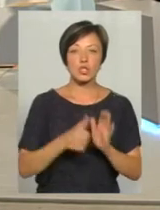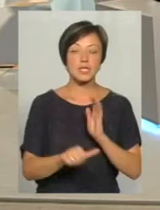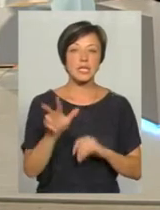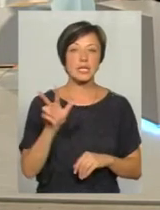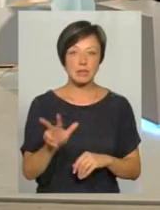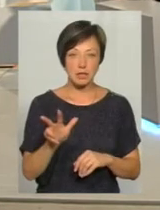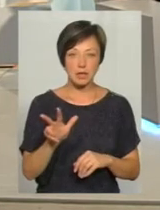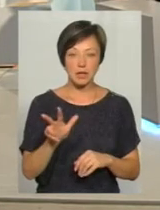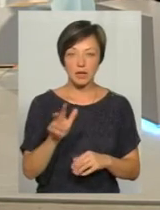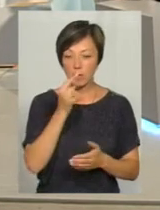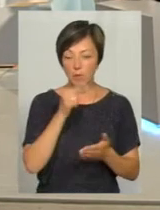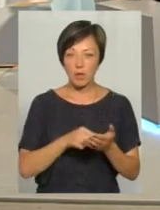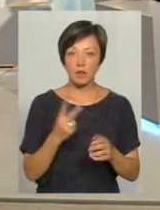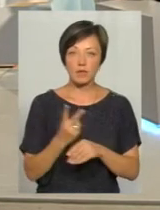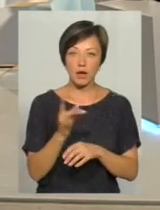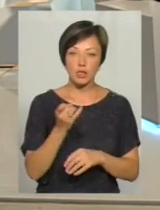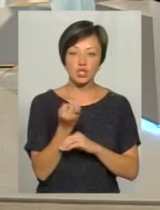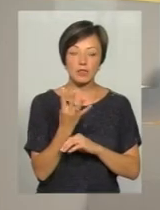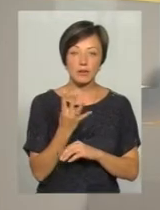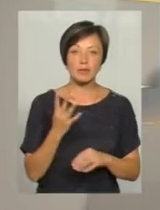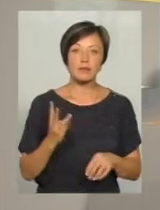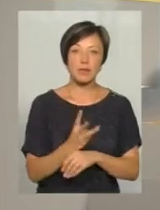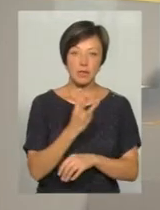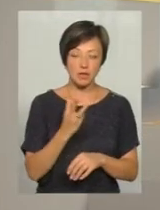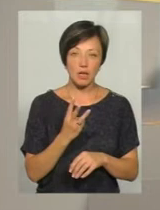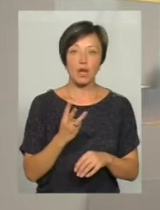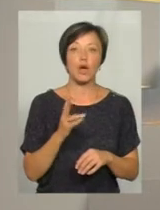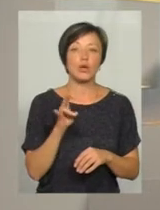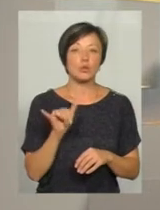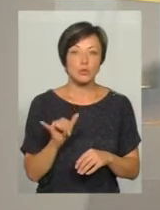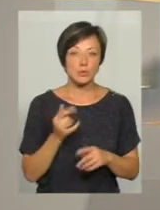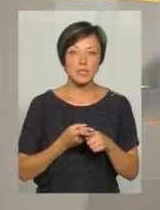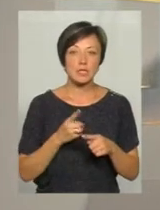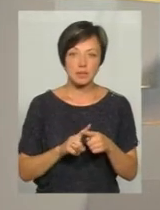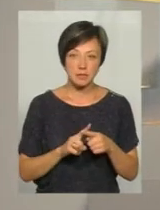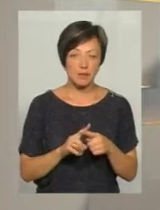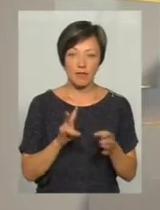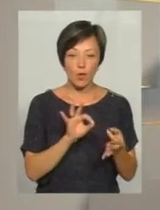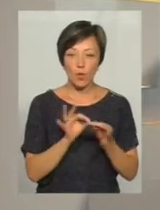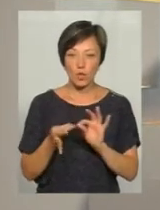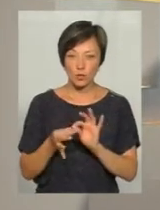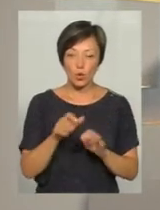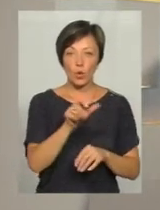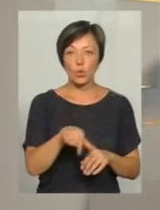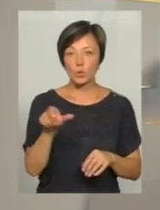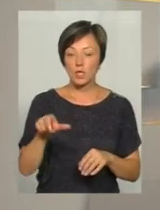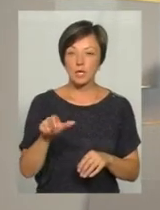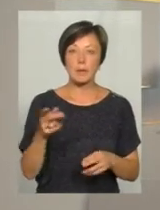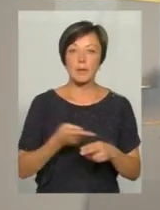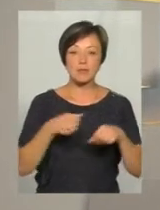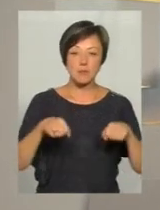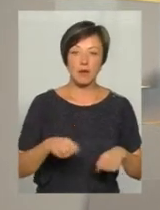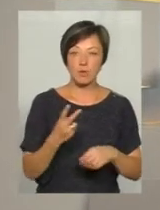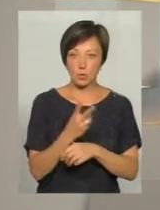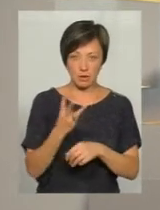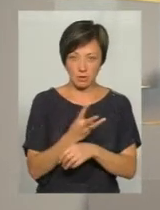попались в друге, 14 в третє. Ну, це нелогічно, скільки людина без прав не може, в друге чи